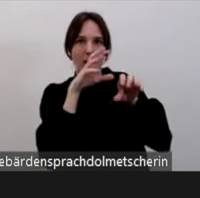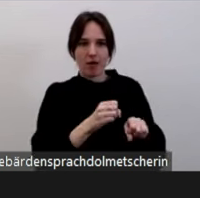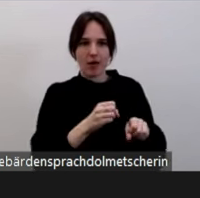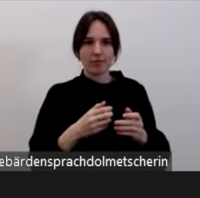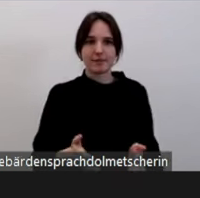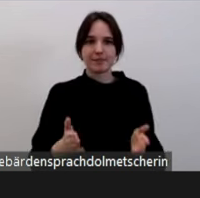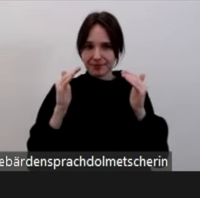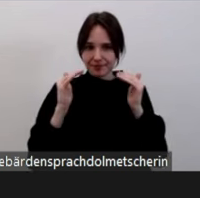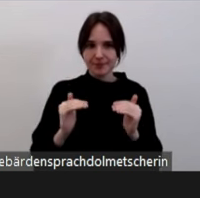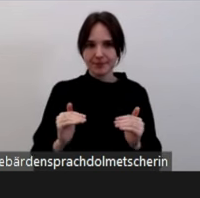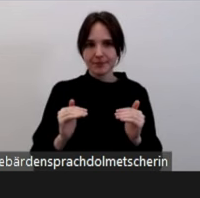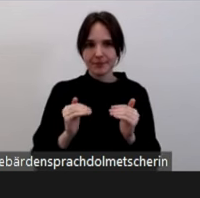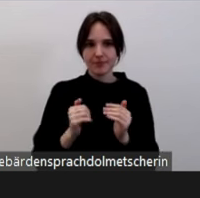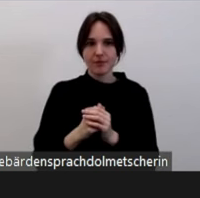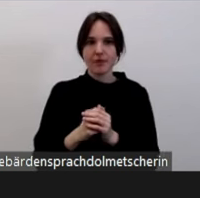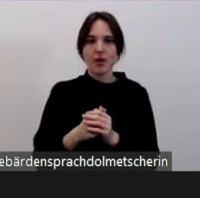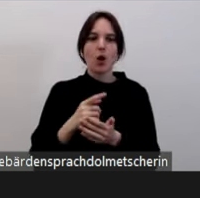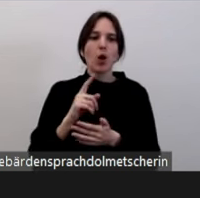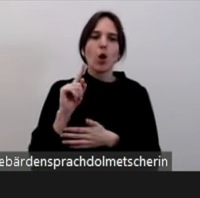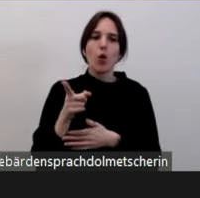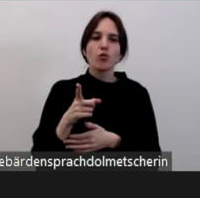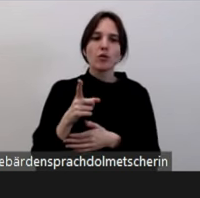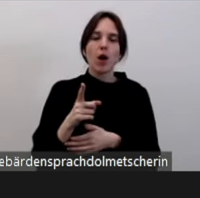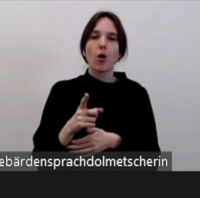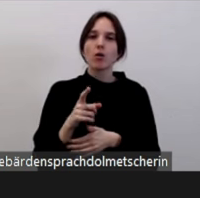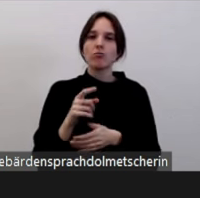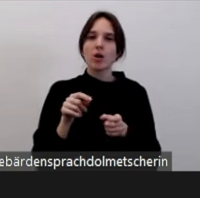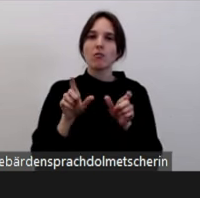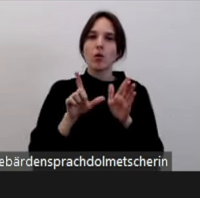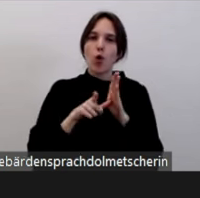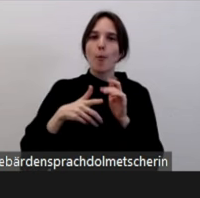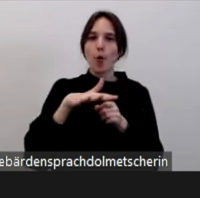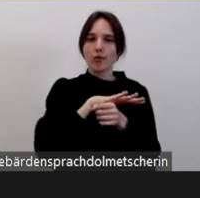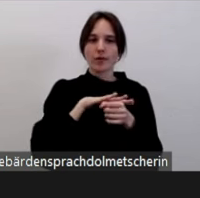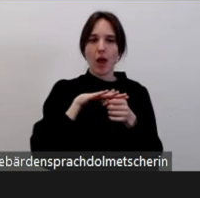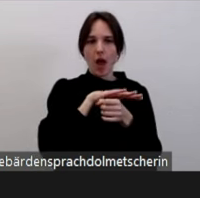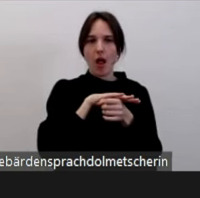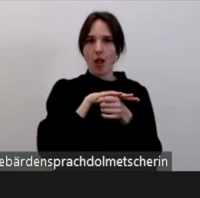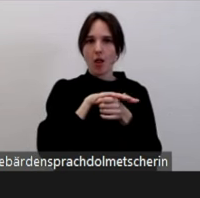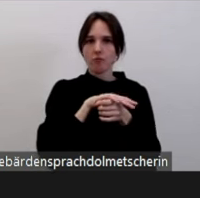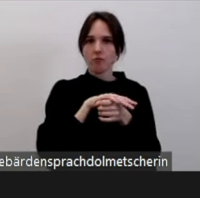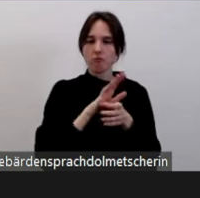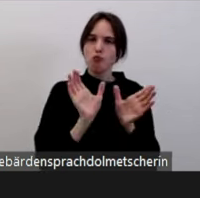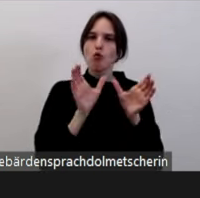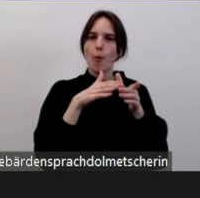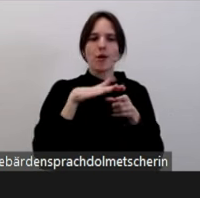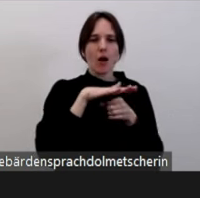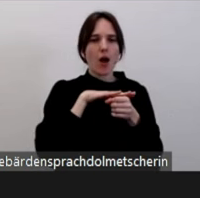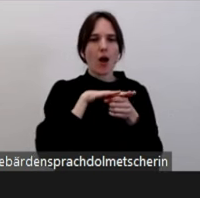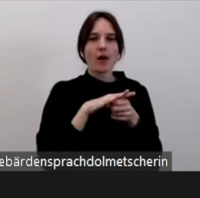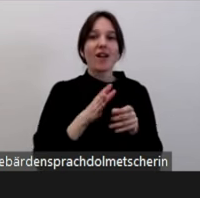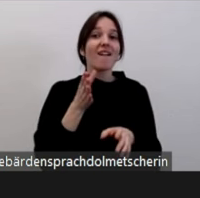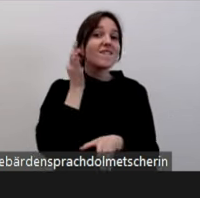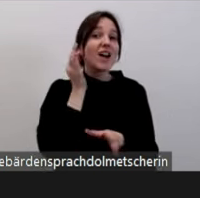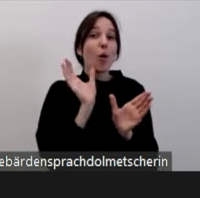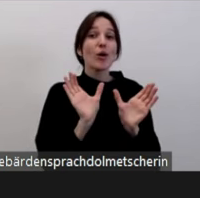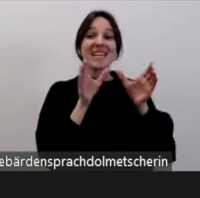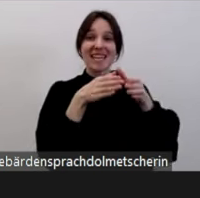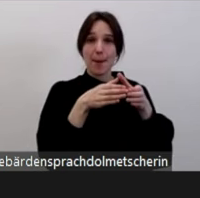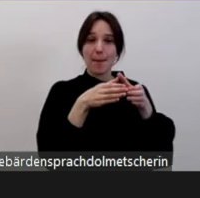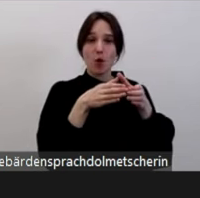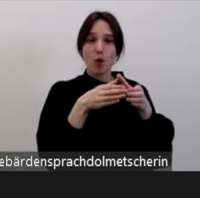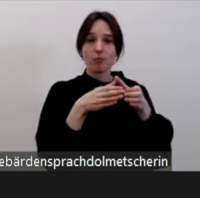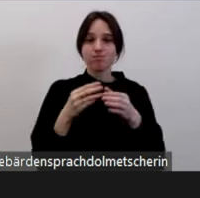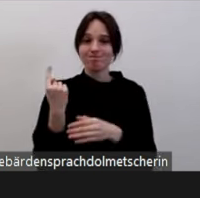bekommen. Was ich finde, hat auch noch mal eine neue Qualität, dass in irgendeiner Kommune, wo sich engagierte Frauen zusammentun, um die